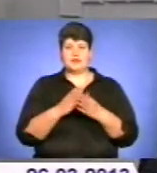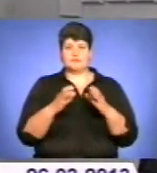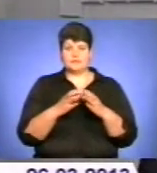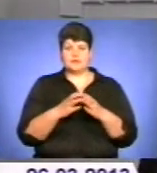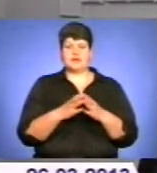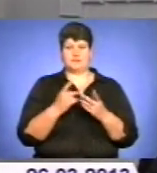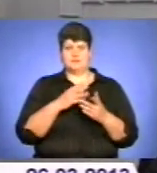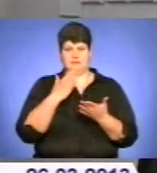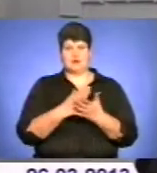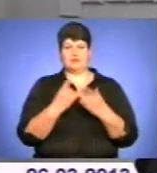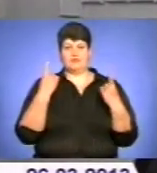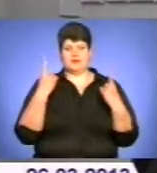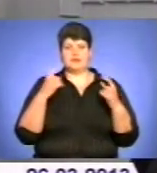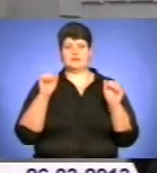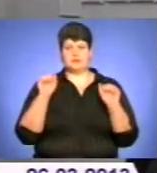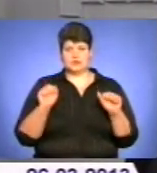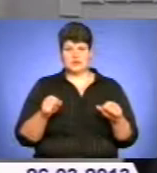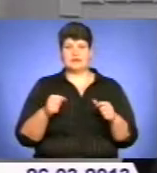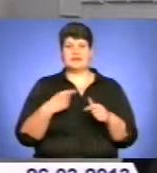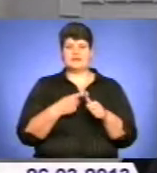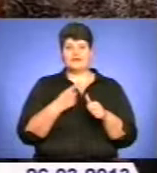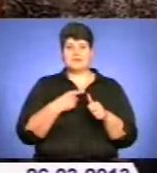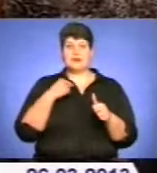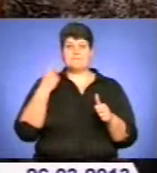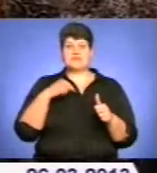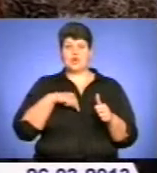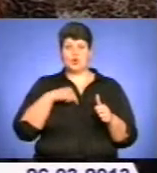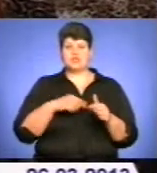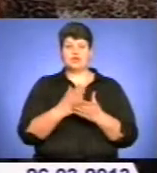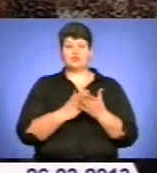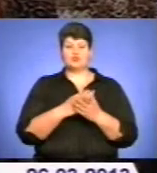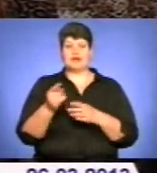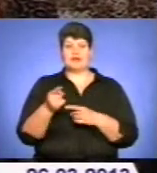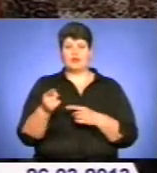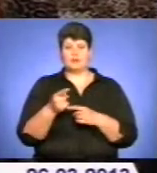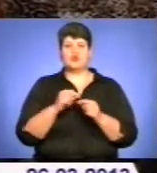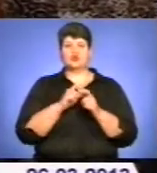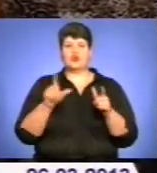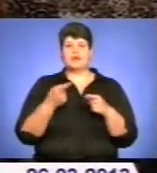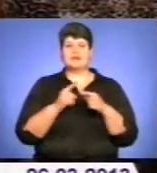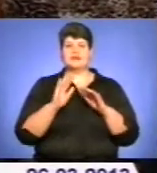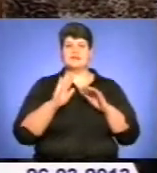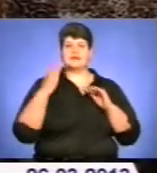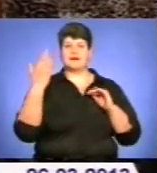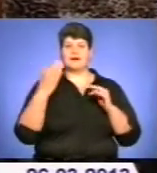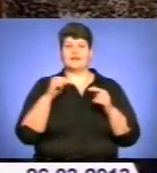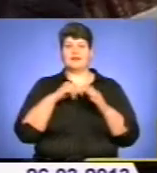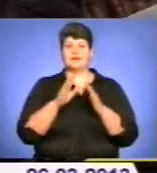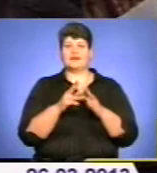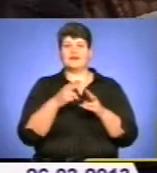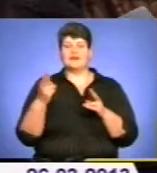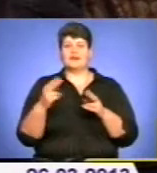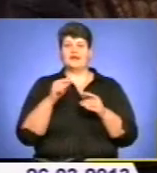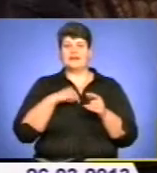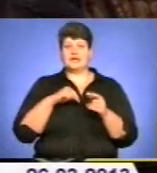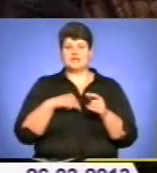ресурс в цьому місті, який називається психологічна служба Тернополя. Школа – це відзеркалення настроїв у майбутньому суспільстві. А